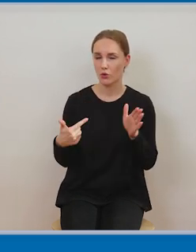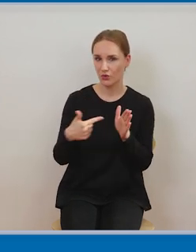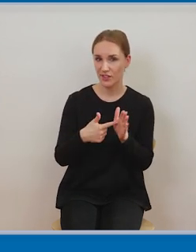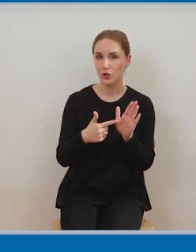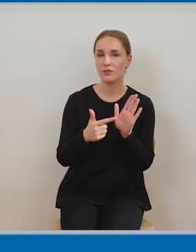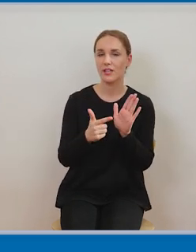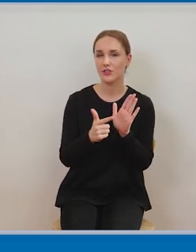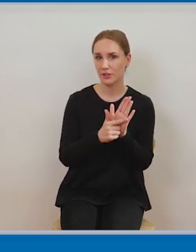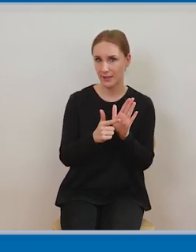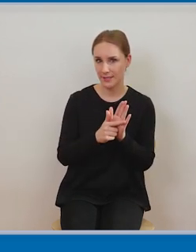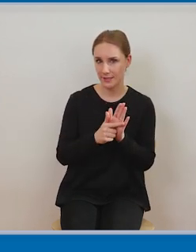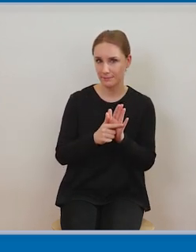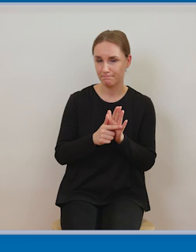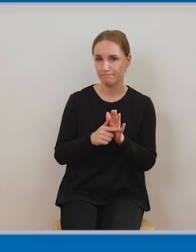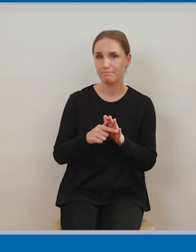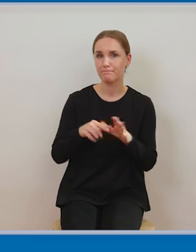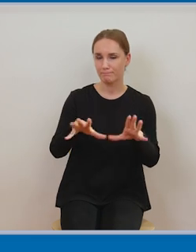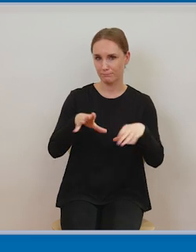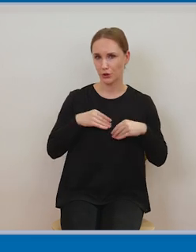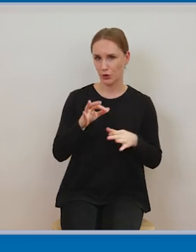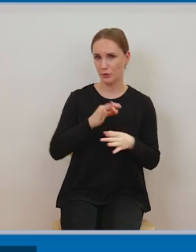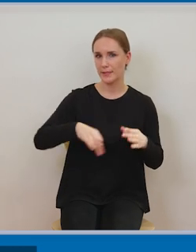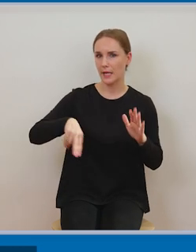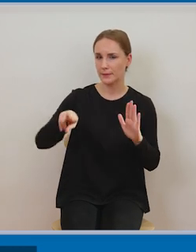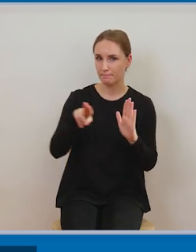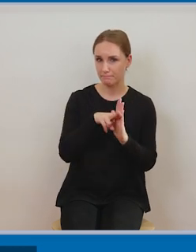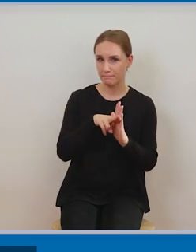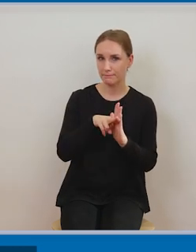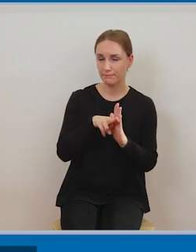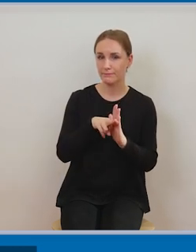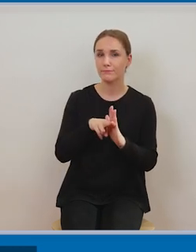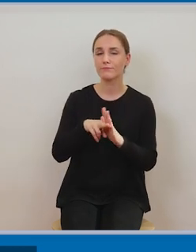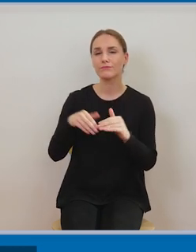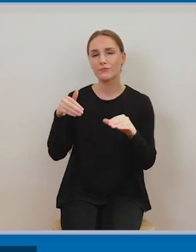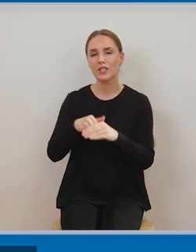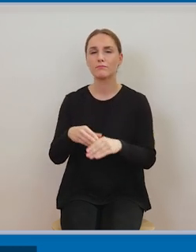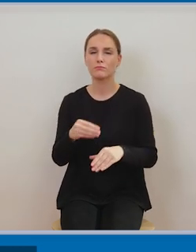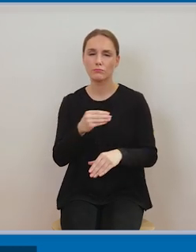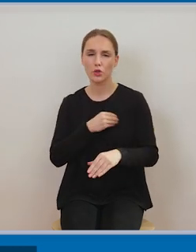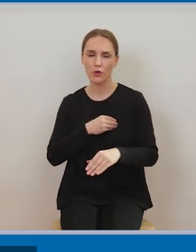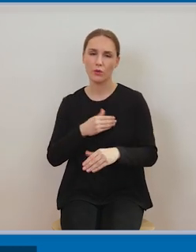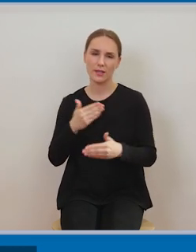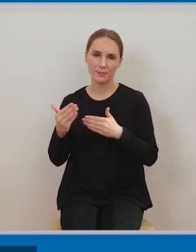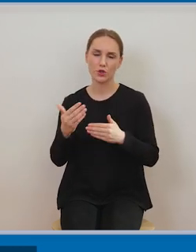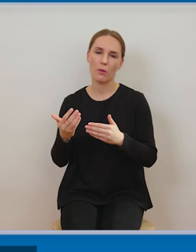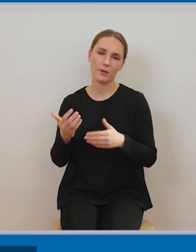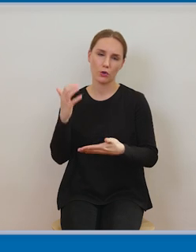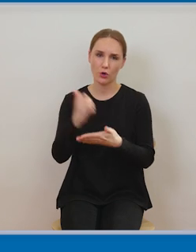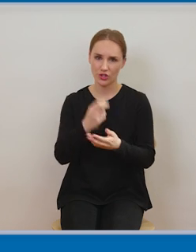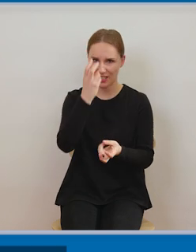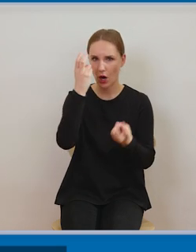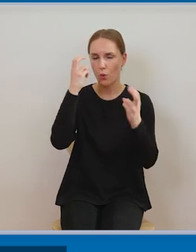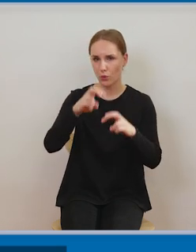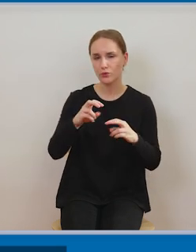korzyścią dla osób niewidomych, osób właśnie słabowidzących oraz z niepełnosprawnościami uniemożliwiającymi zapoznawanie się z drukiem